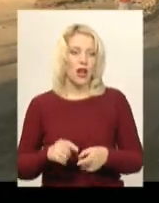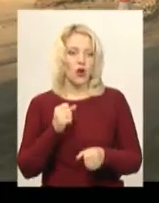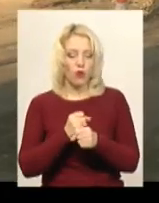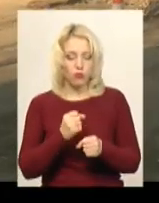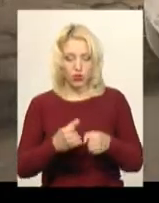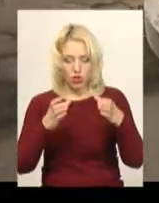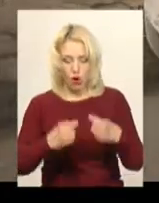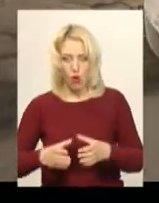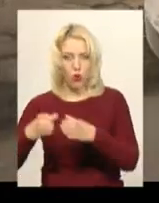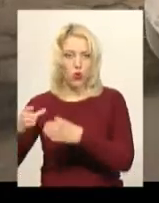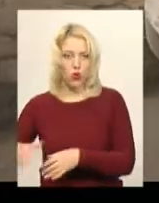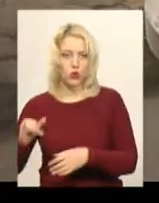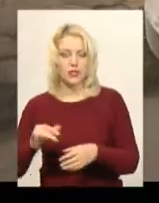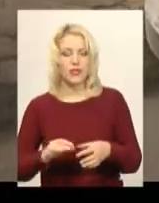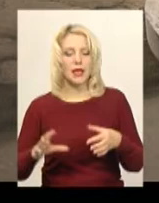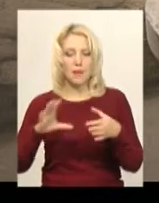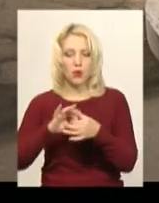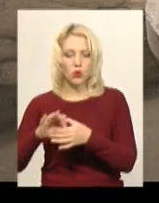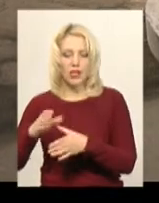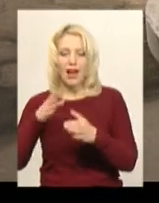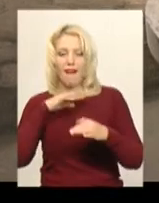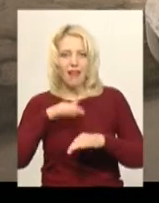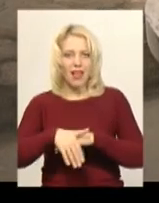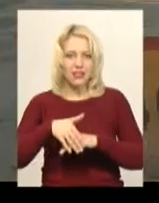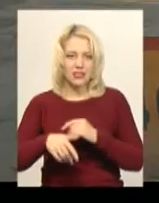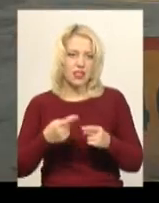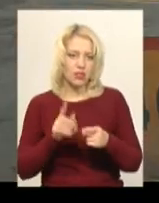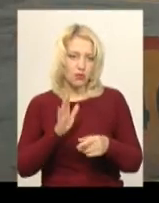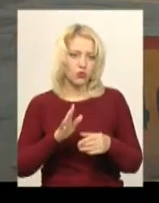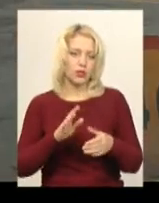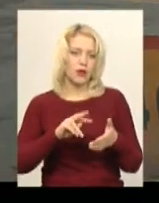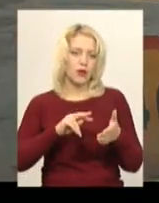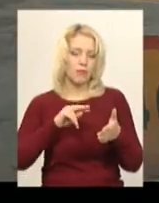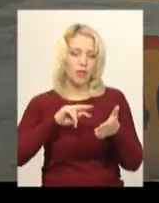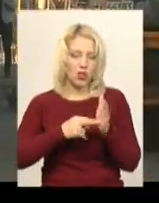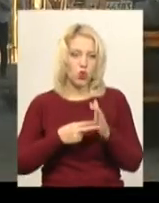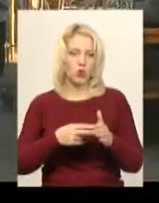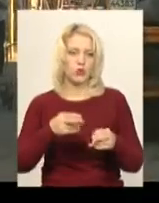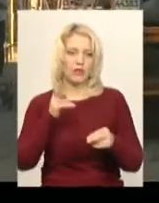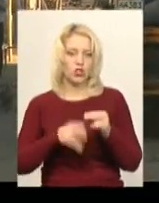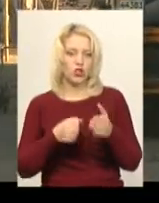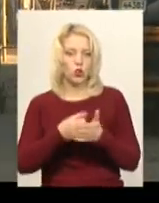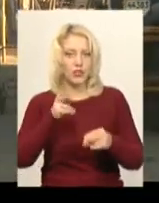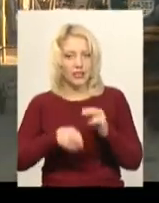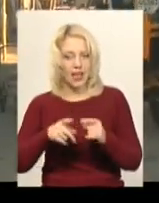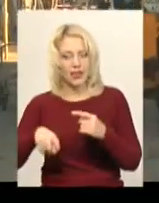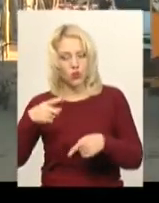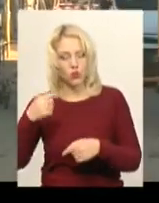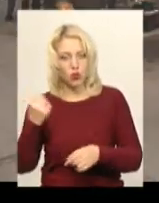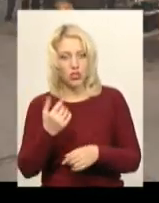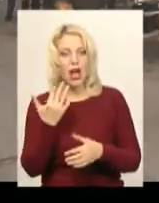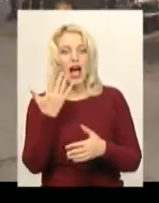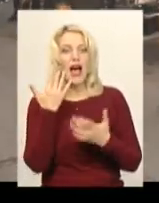колодязів та перед підключення каналізації підрядник планує завершити до кінця наступного тижня. Коли ж закінчить прокладання 300